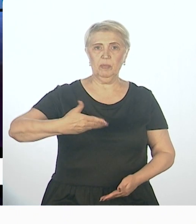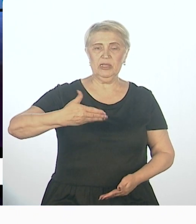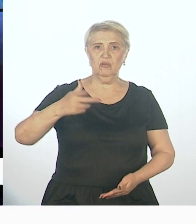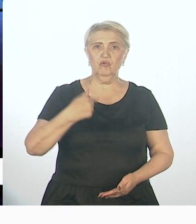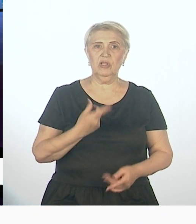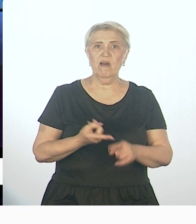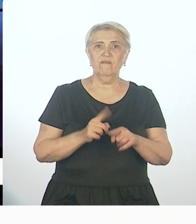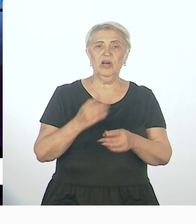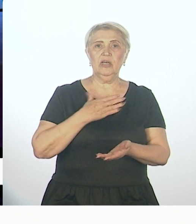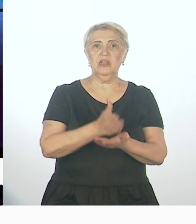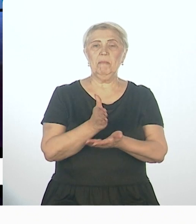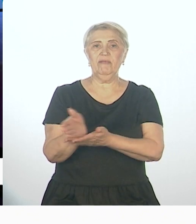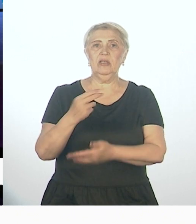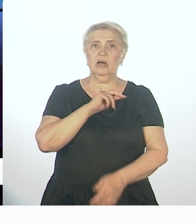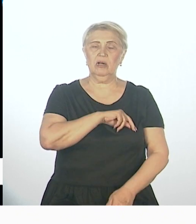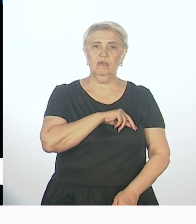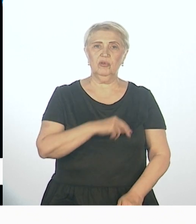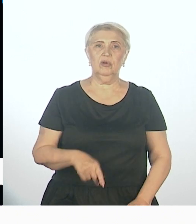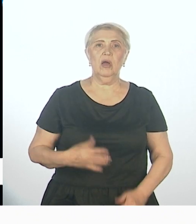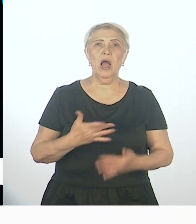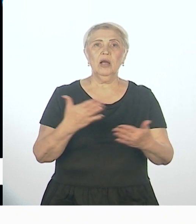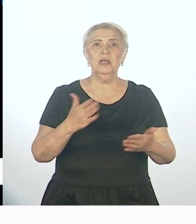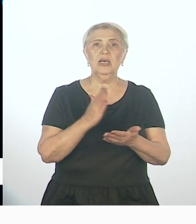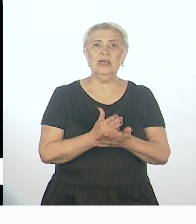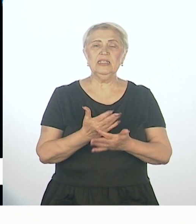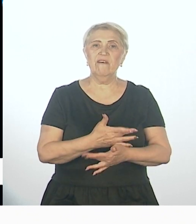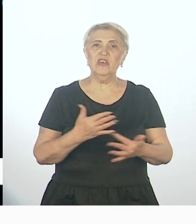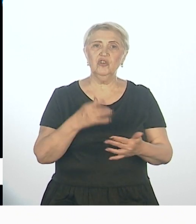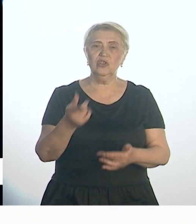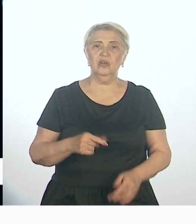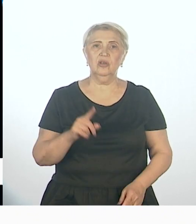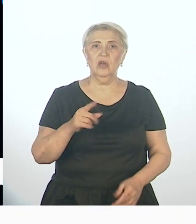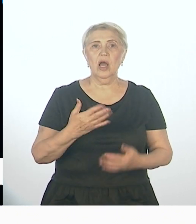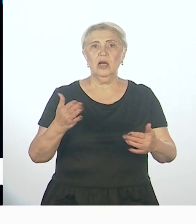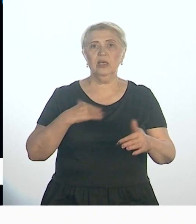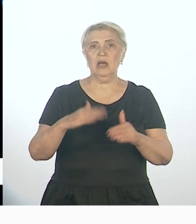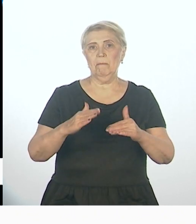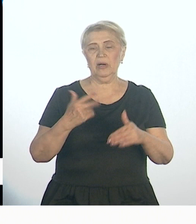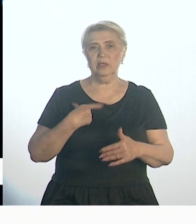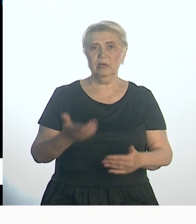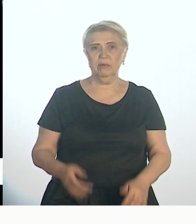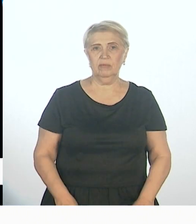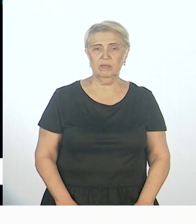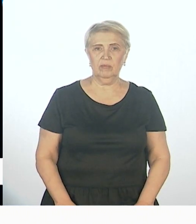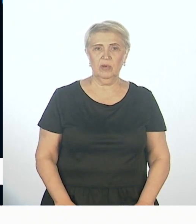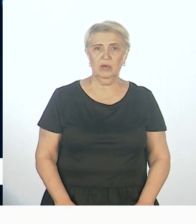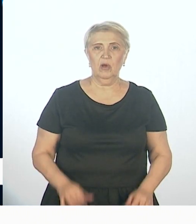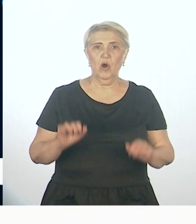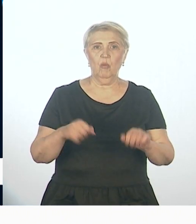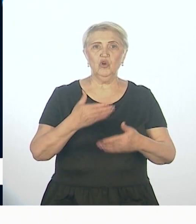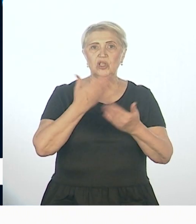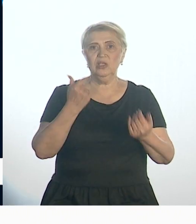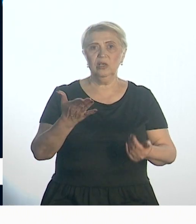направлениях работаем раз, два, три. Вы знаете, может быть, какие-то ключевые вещи, которые, и какие-то практики, которых, может быть, нет даже на